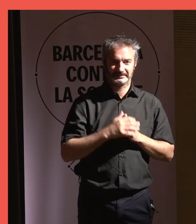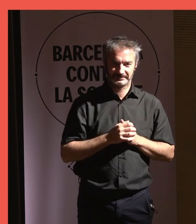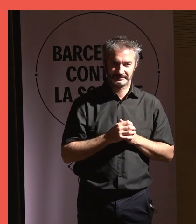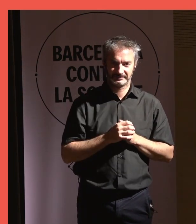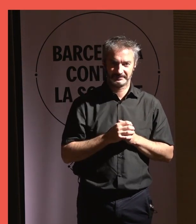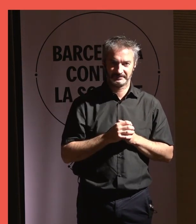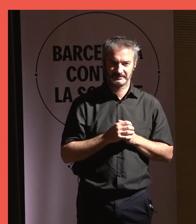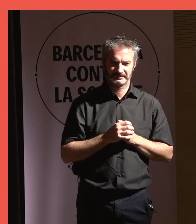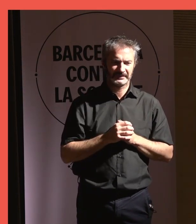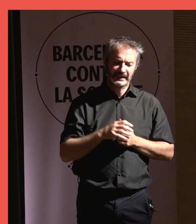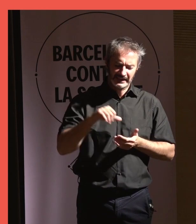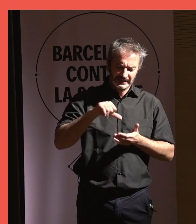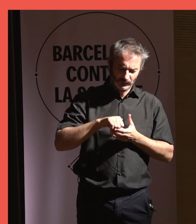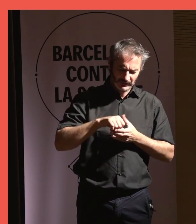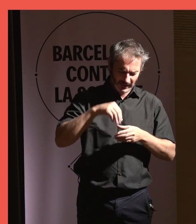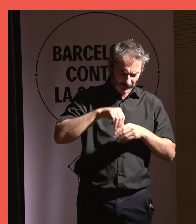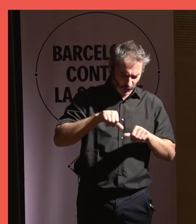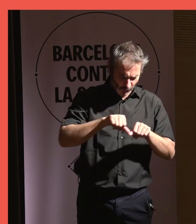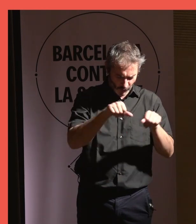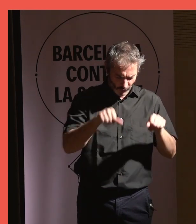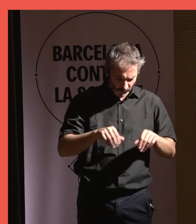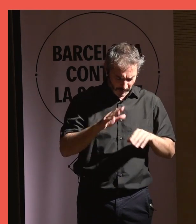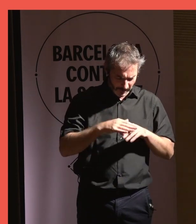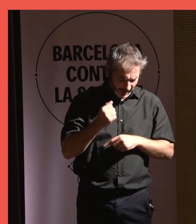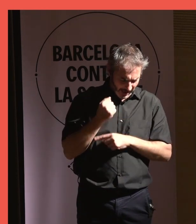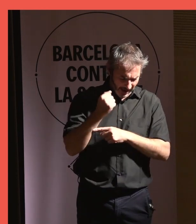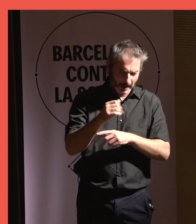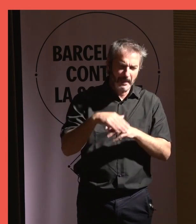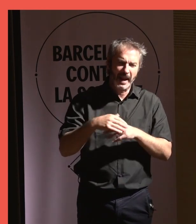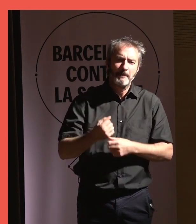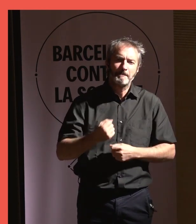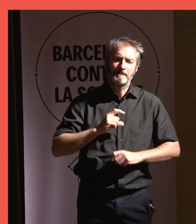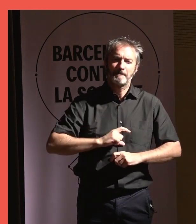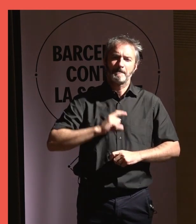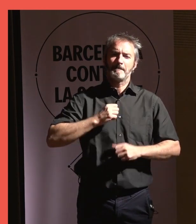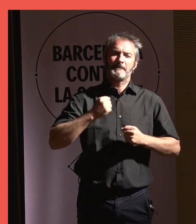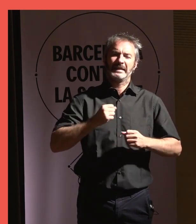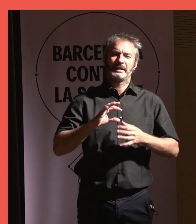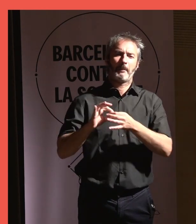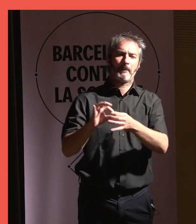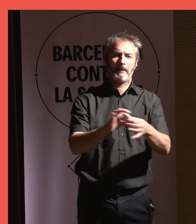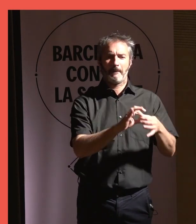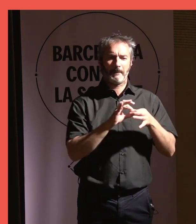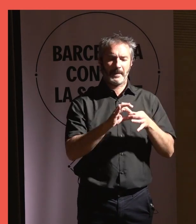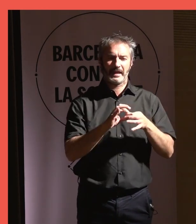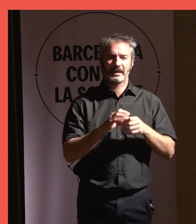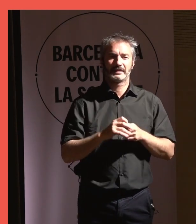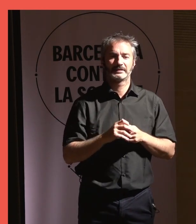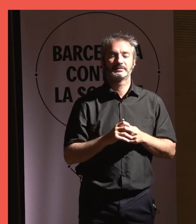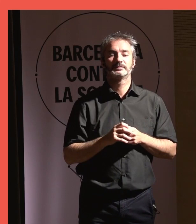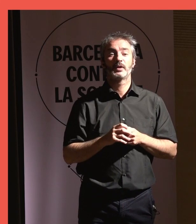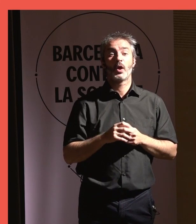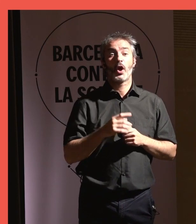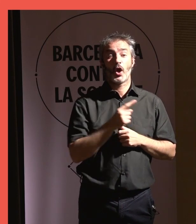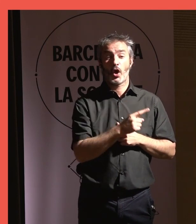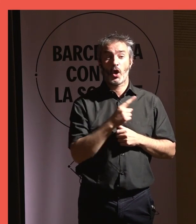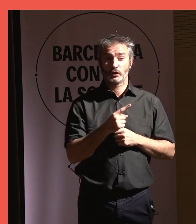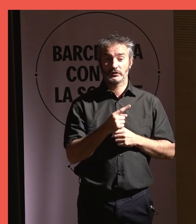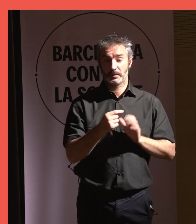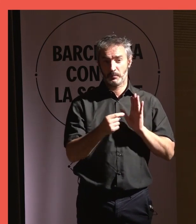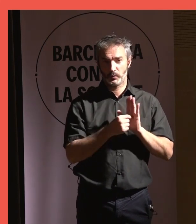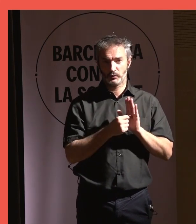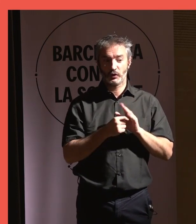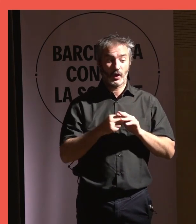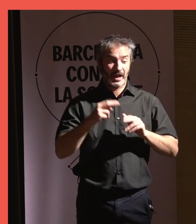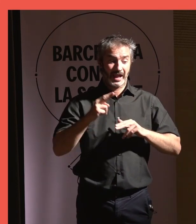Com han de ser les ciutats per contribuir a enfortir aquests vincles? Conclusió número 11. L'arquitectura